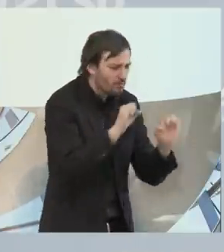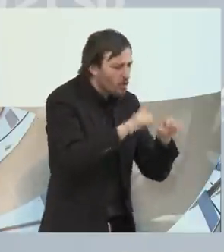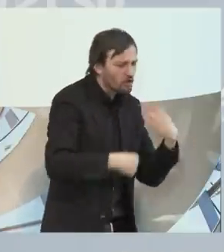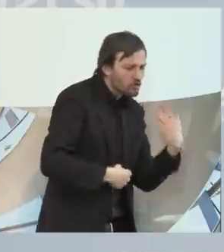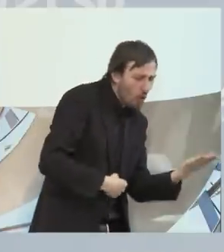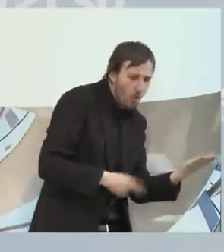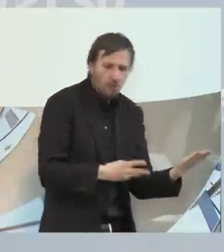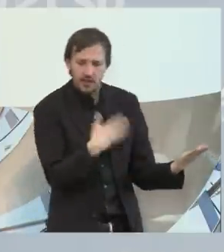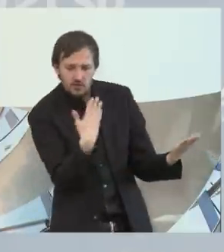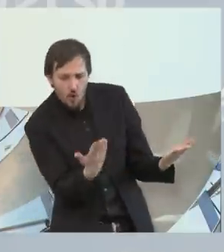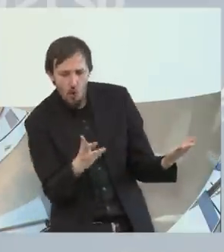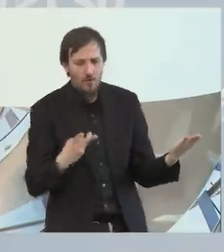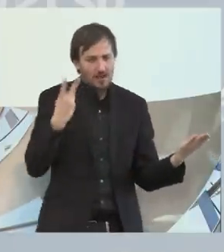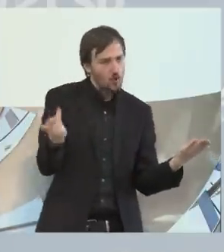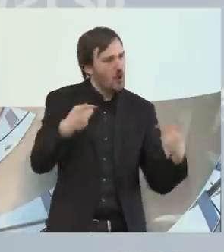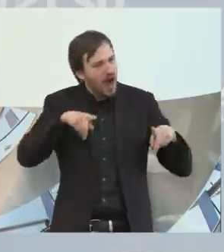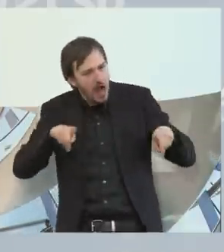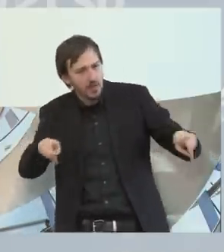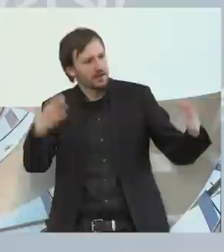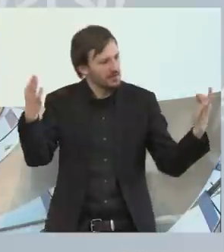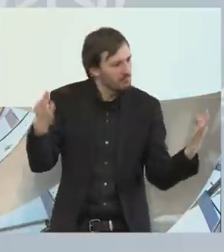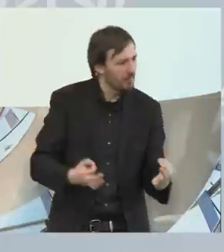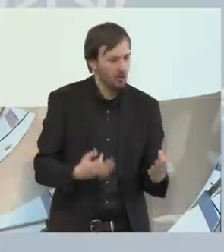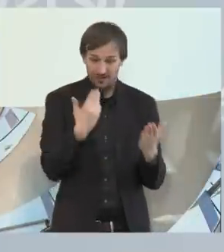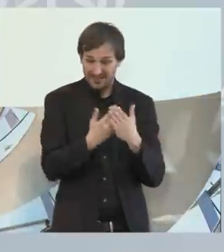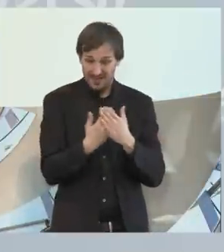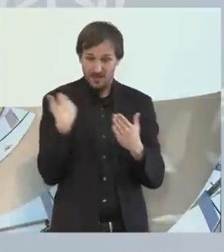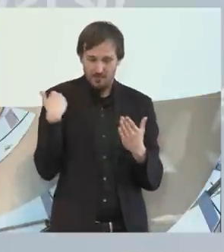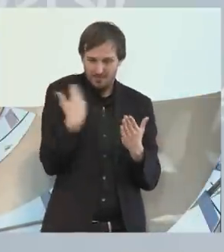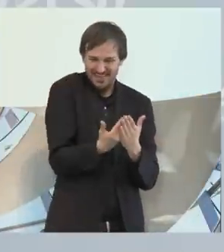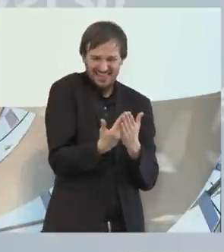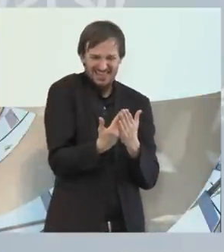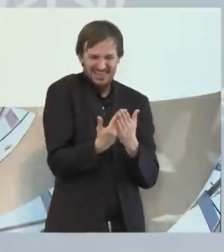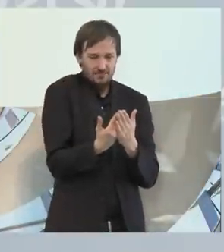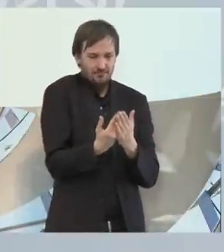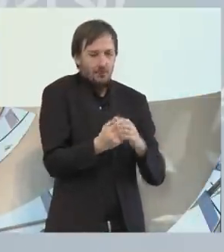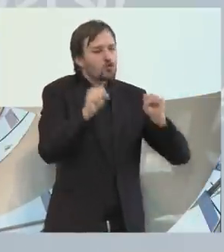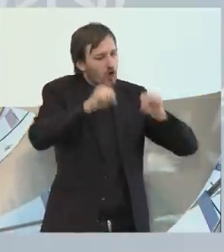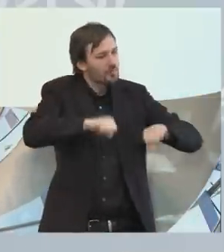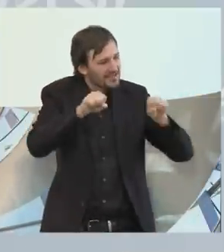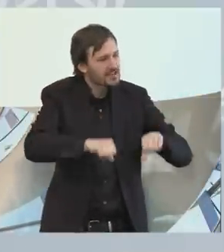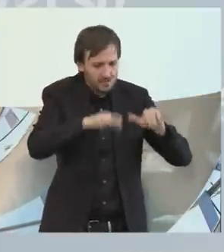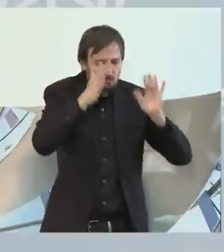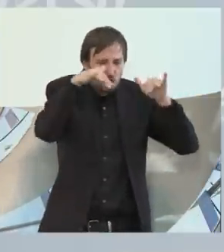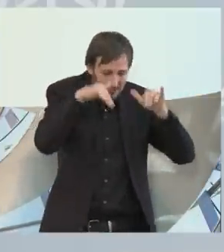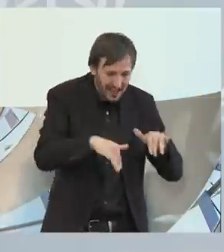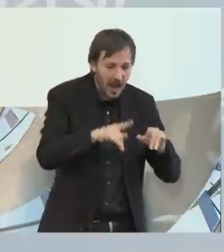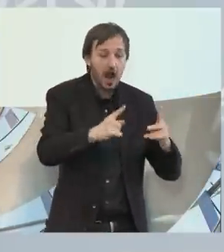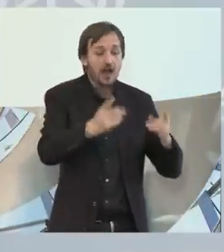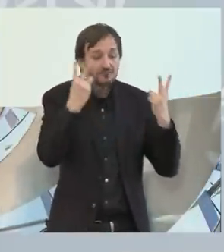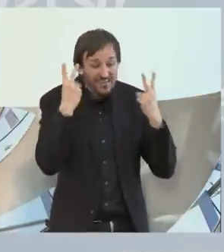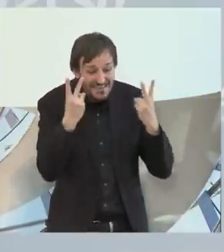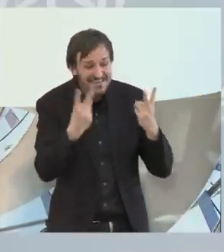Differenzierung, Alternativen. Das heißt, die bestehenden Kompetenzen sind weiterhin notwendig, sinnvoll, wichtig